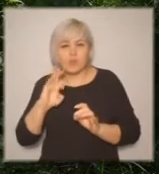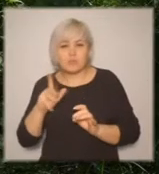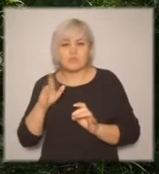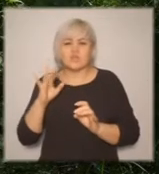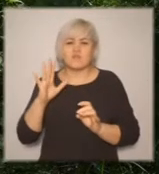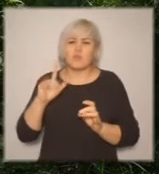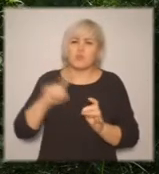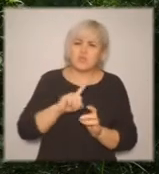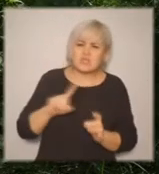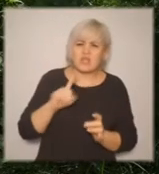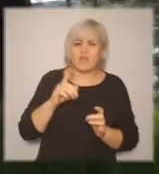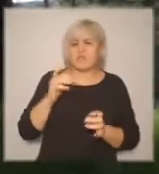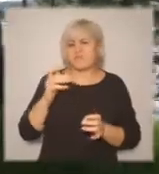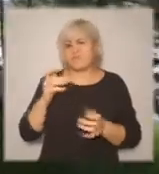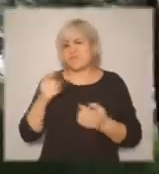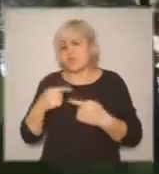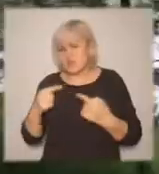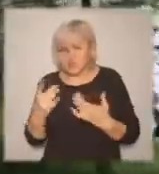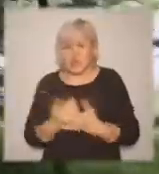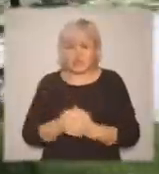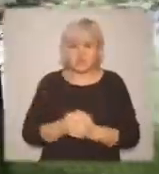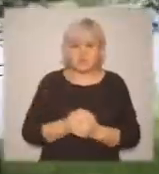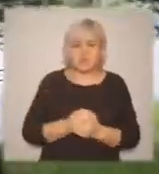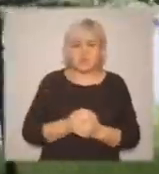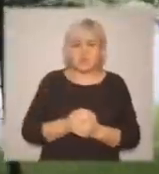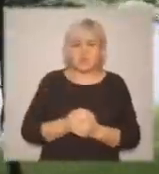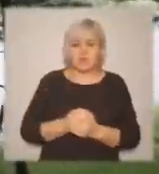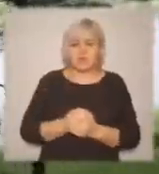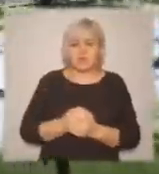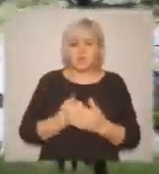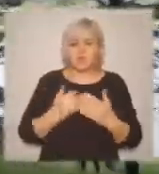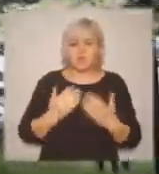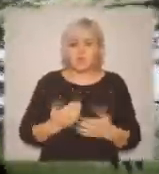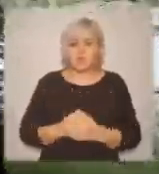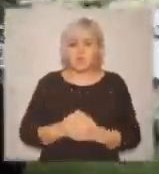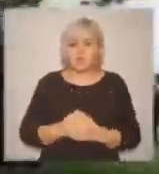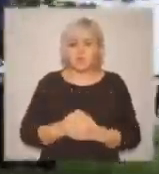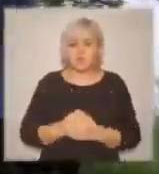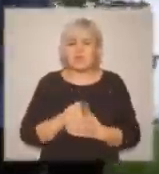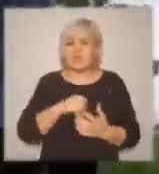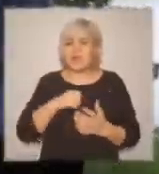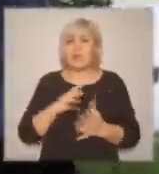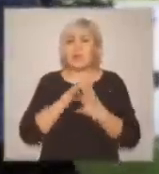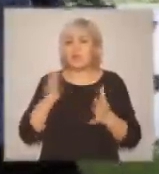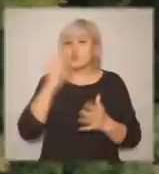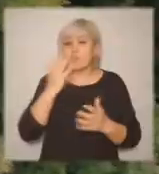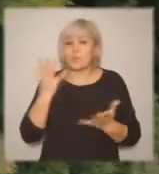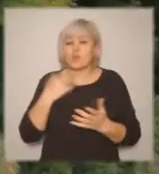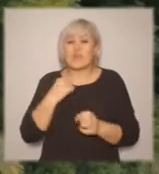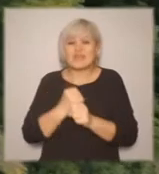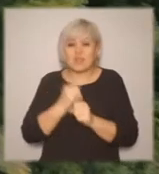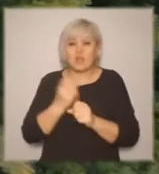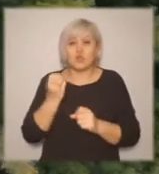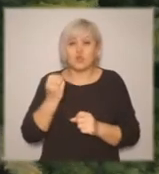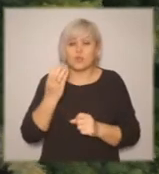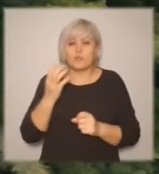карьеру. Это самый большой такой фильм, который я сделала. Ну, вот еще «Войну и мир», наверное. И это очень такой умиротворяющий опыт,